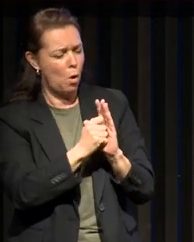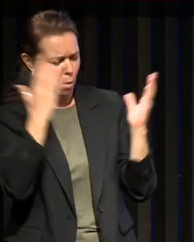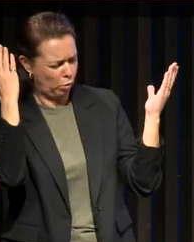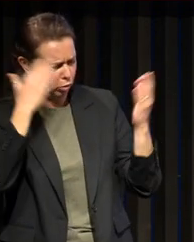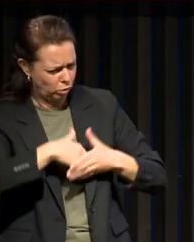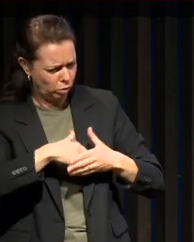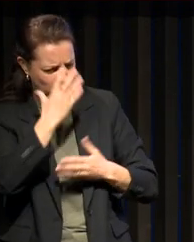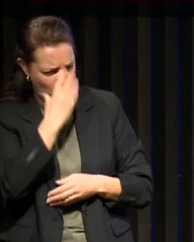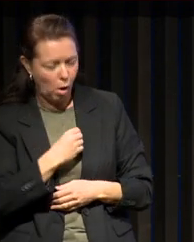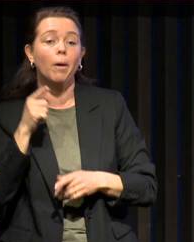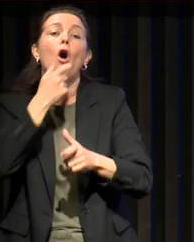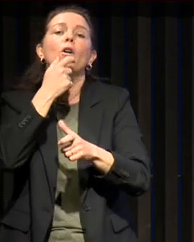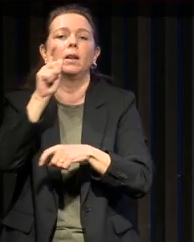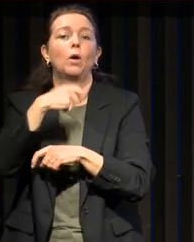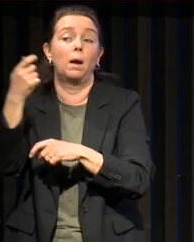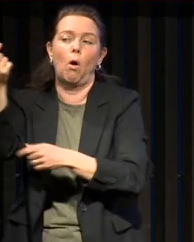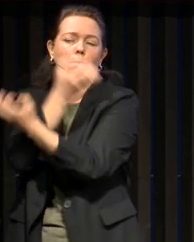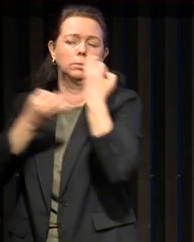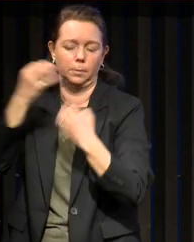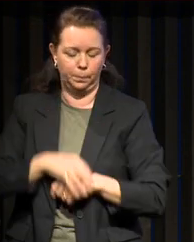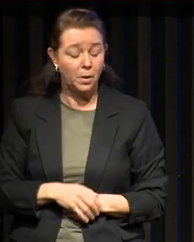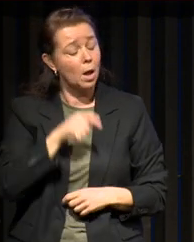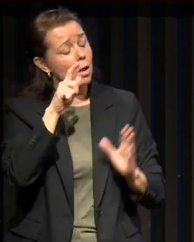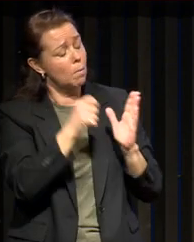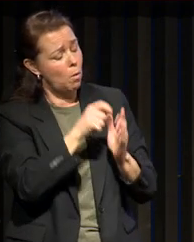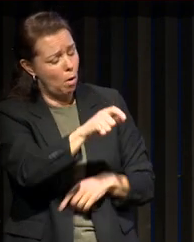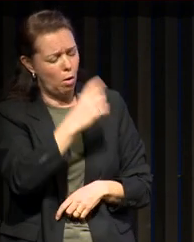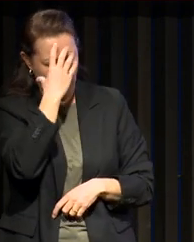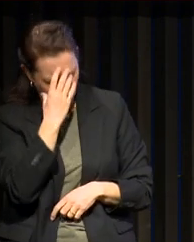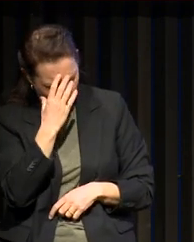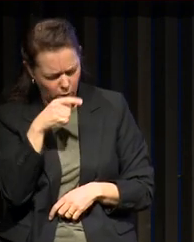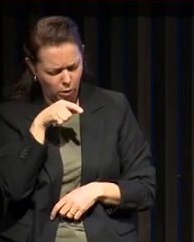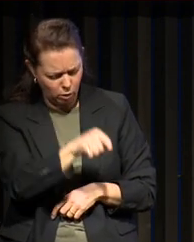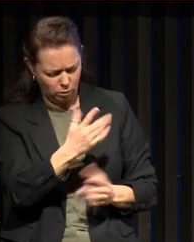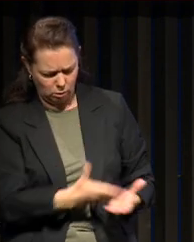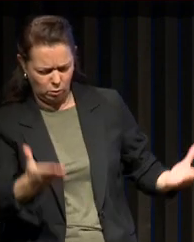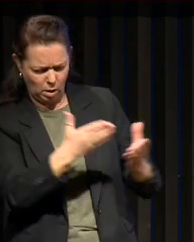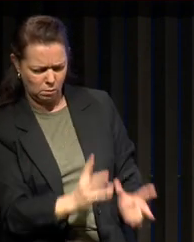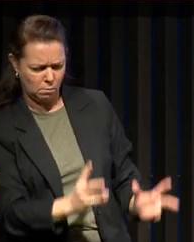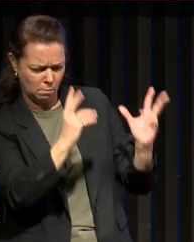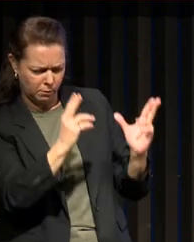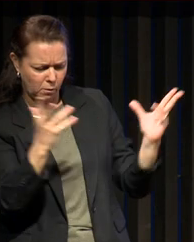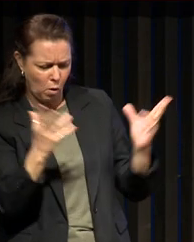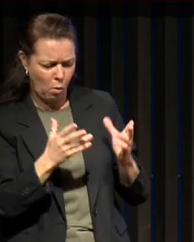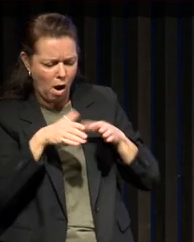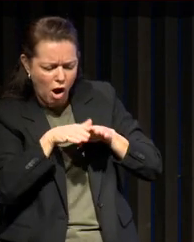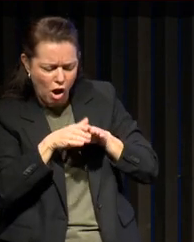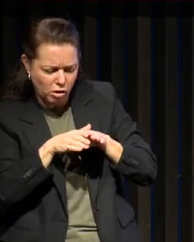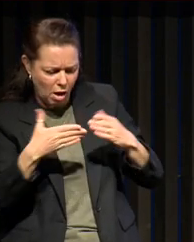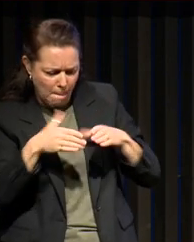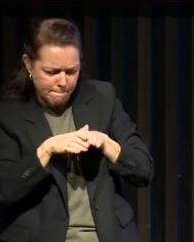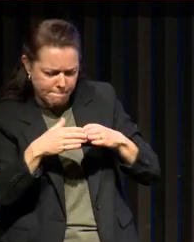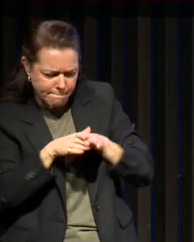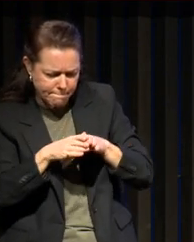on observait un état très particulier de la glotte, une fermeture